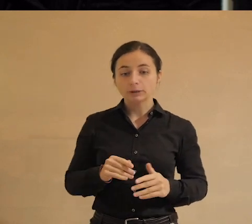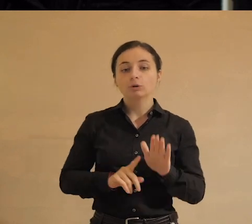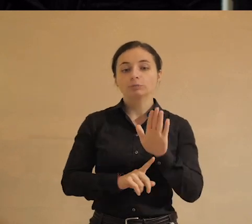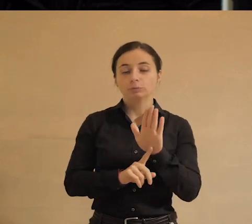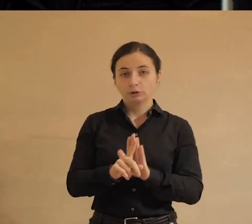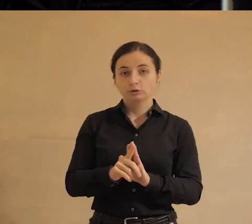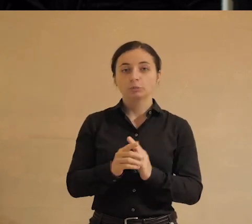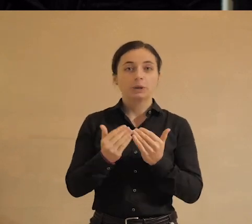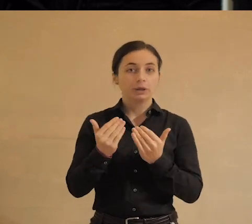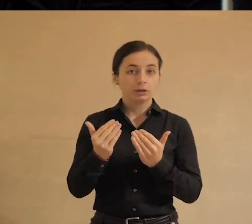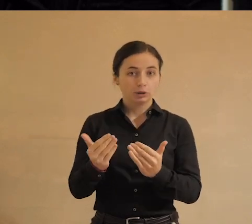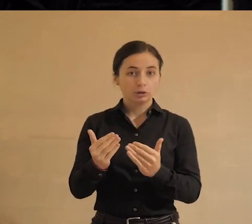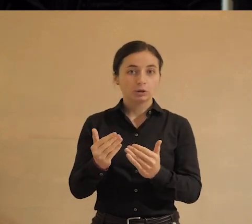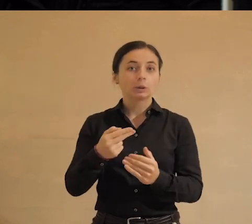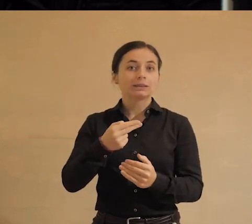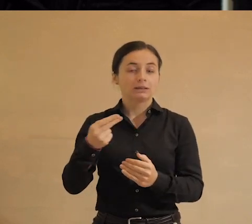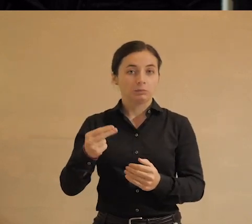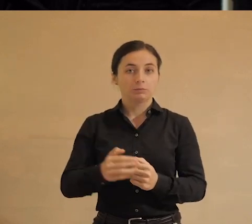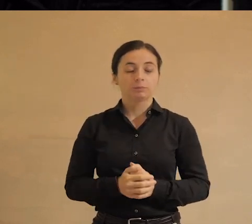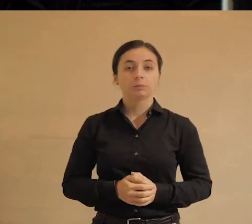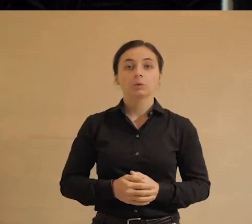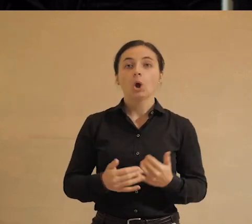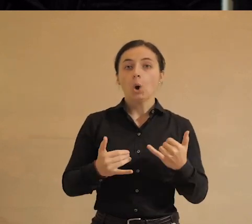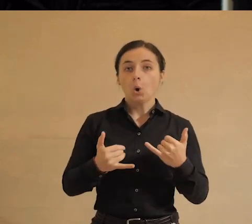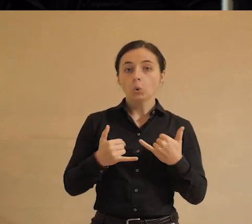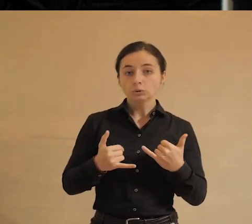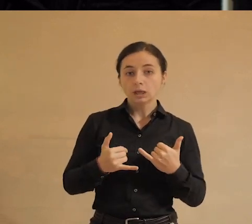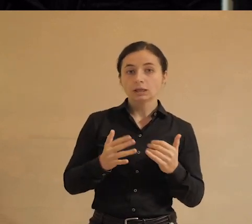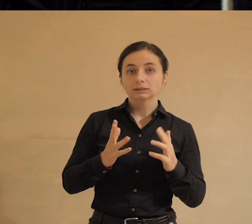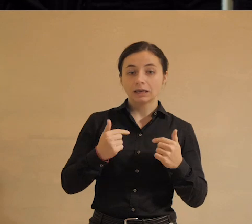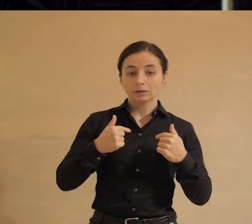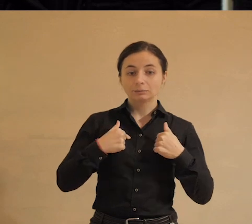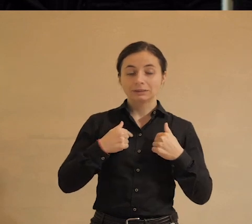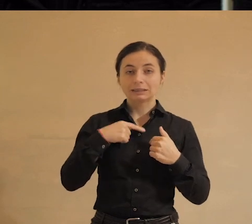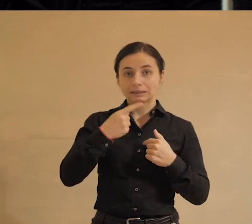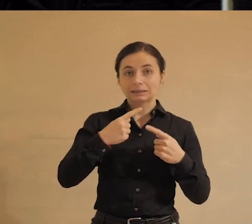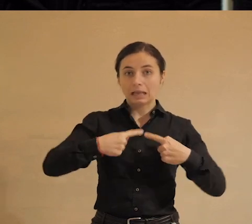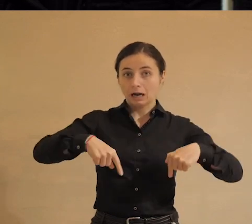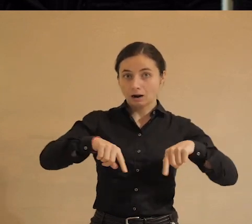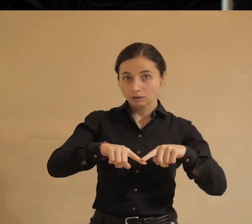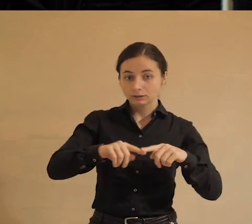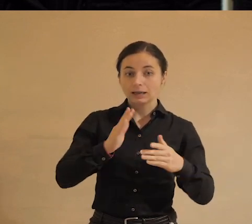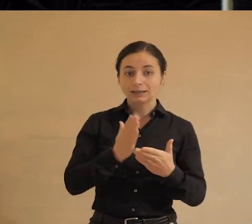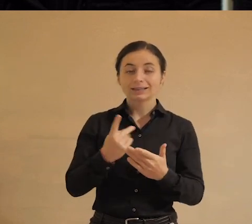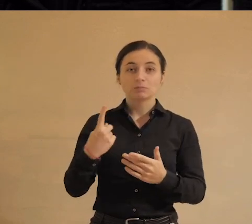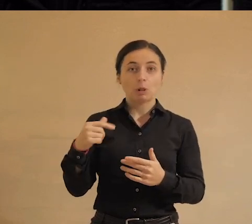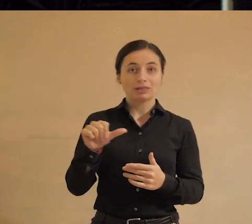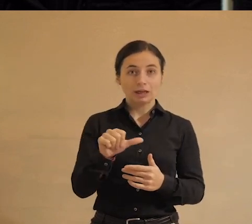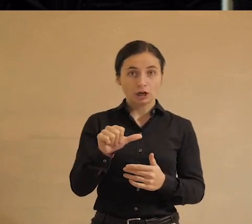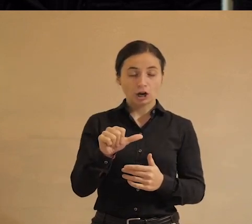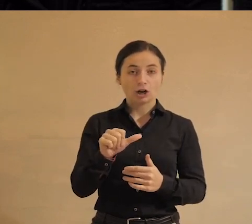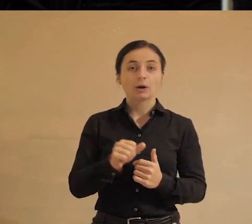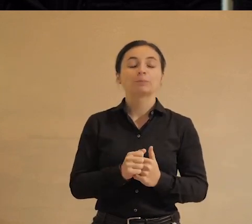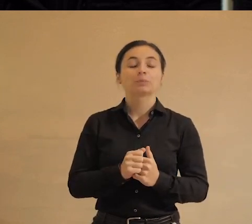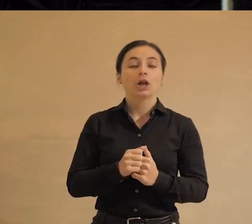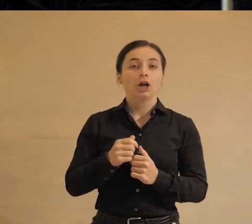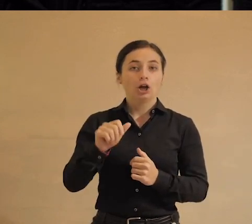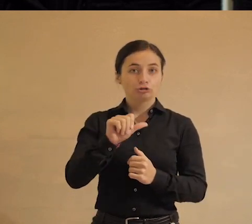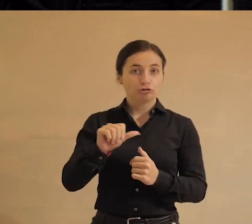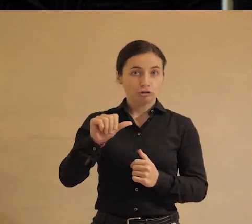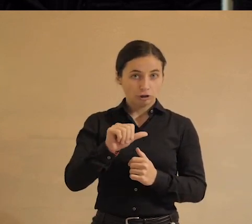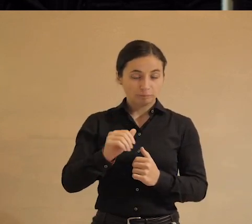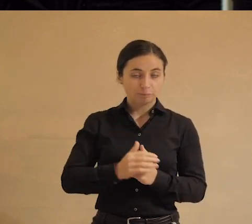приступим к ее теме. У нас с вами, как сказали мне, организаторы, есть полтора часа, два академических часа.